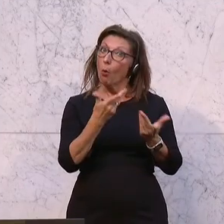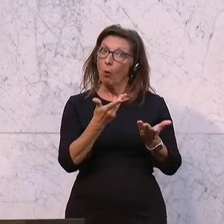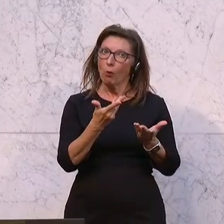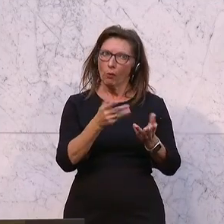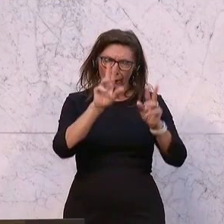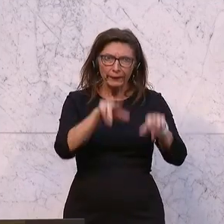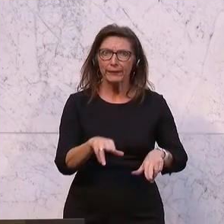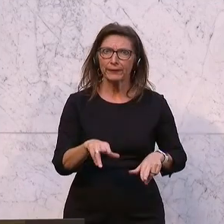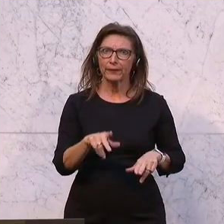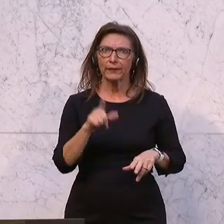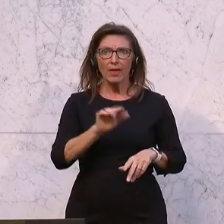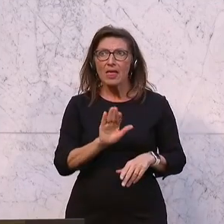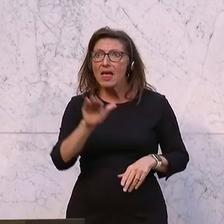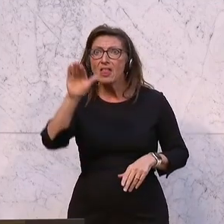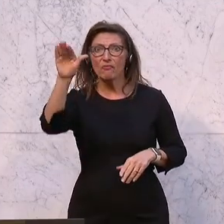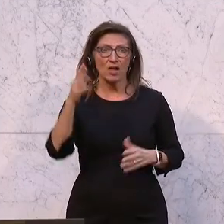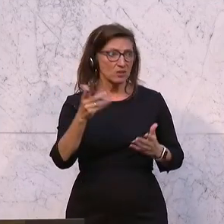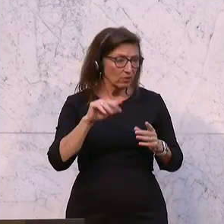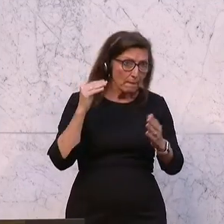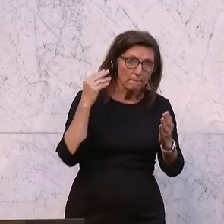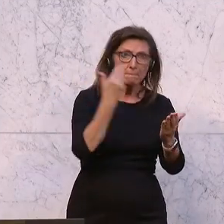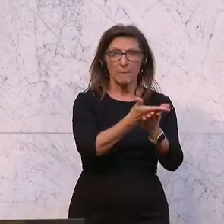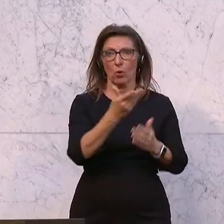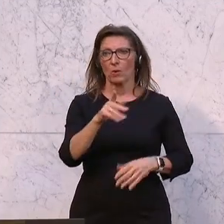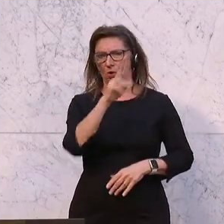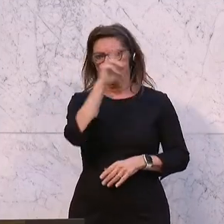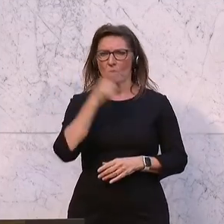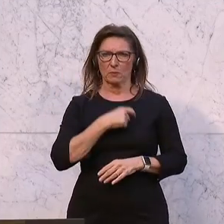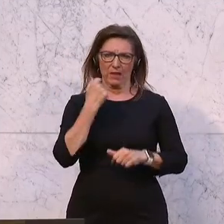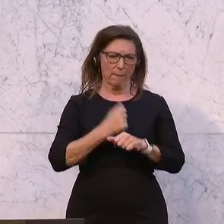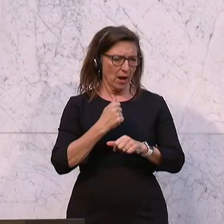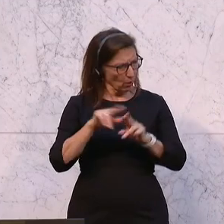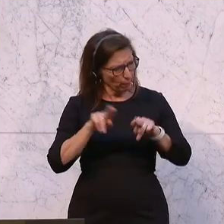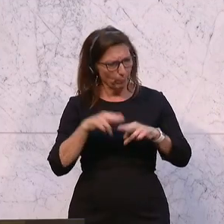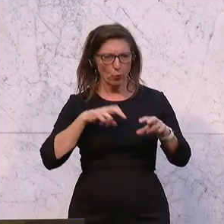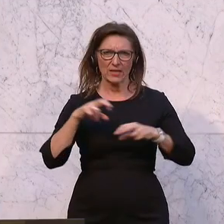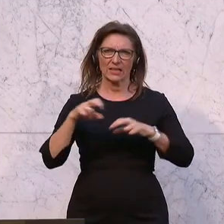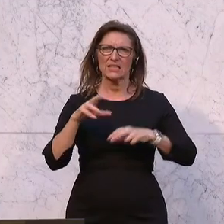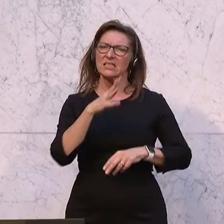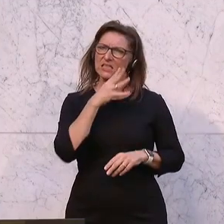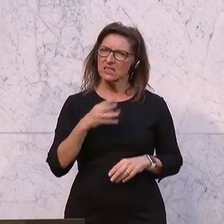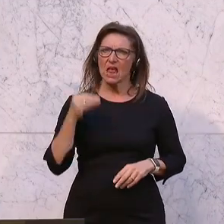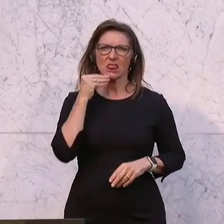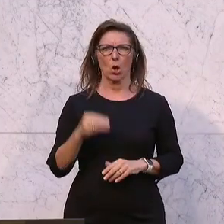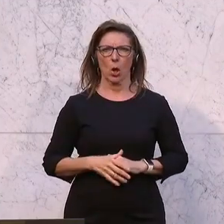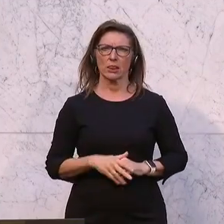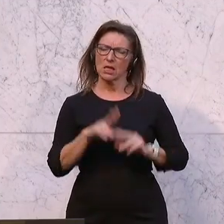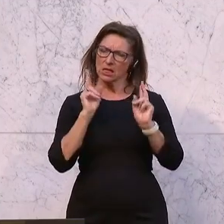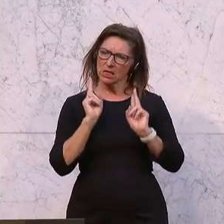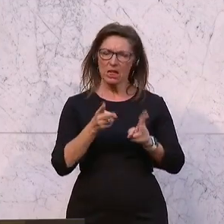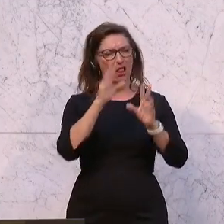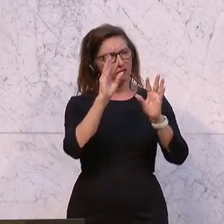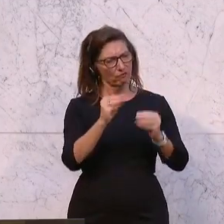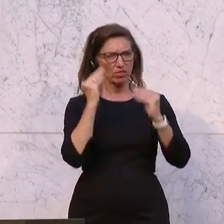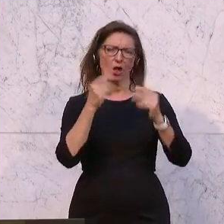zusteht durch die Inflation. Das machen wir von der Volkspartei und in dieser Bundesregierung. Die Seniorinnen und Senioren können sich auf